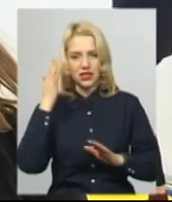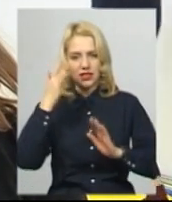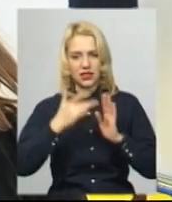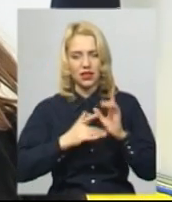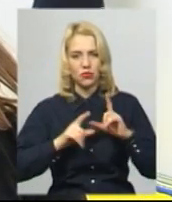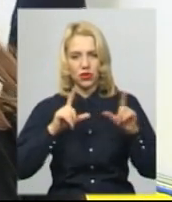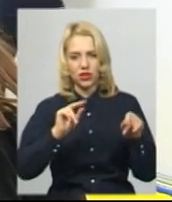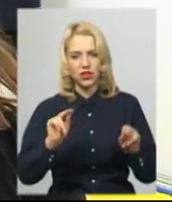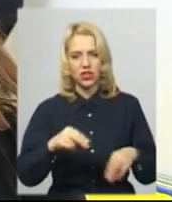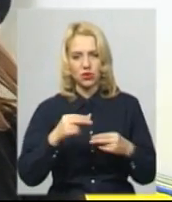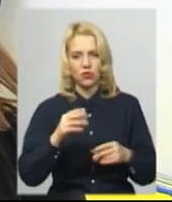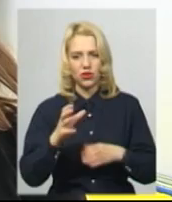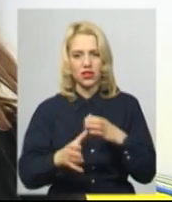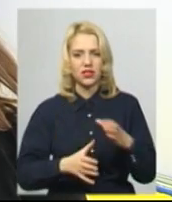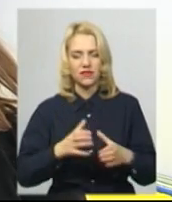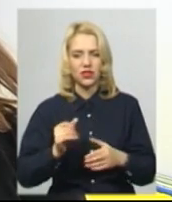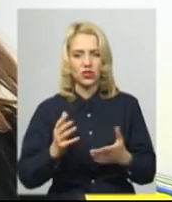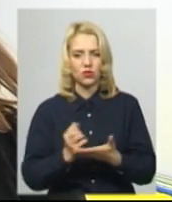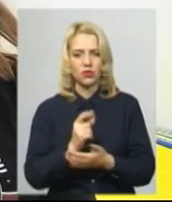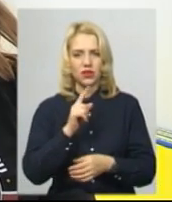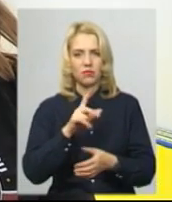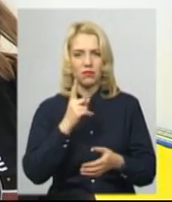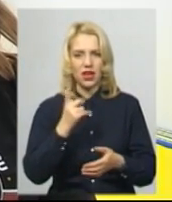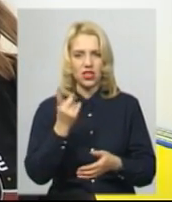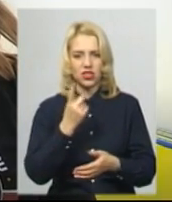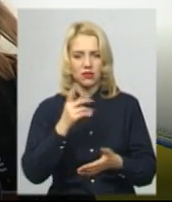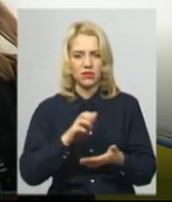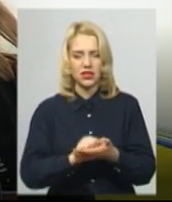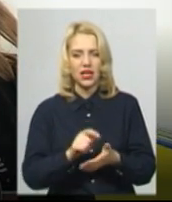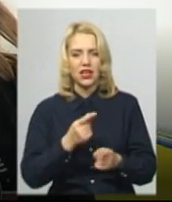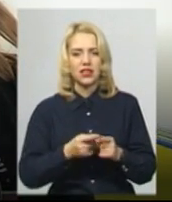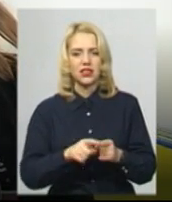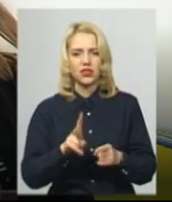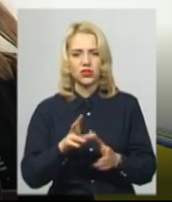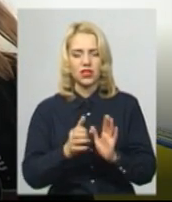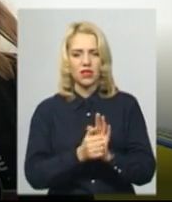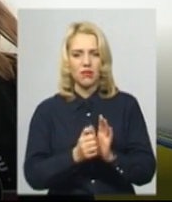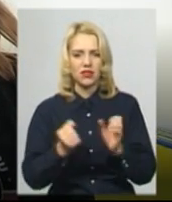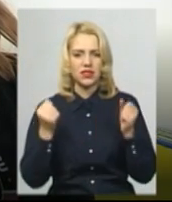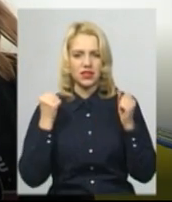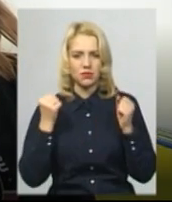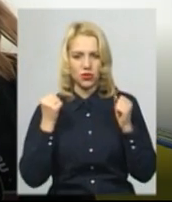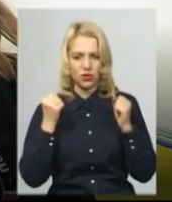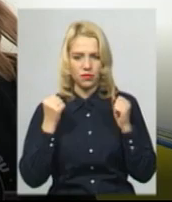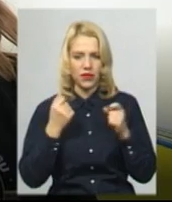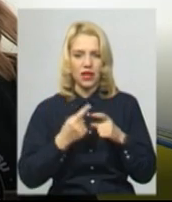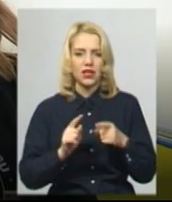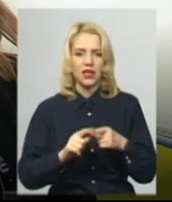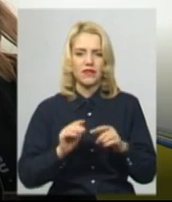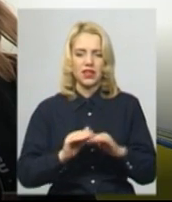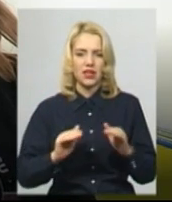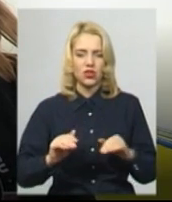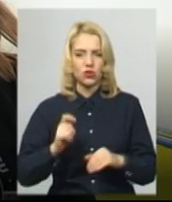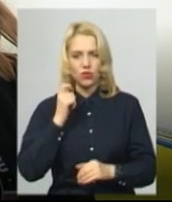поїхати на чемпіонат світу і здобути там перше місце. Ті, хто займається спортом в дитячому